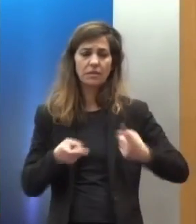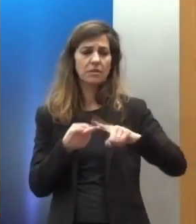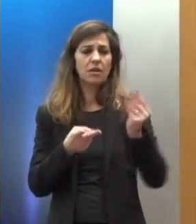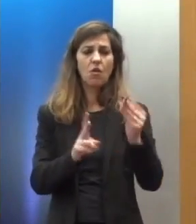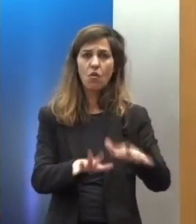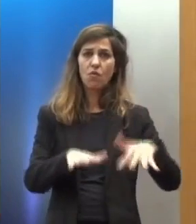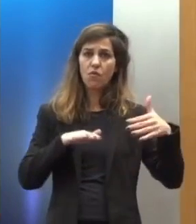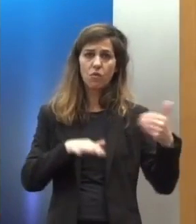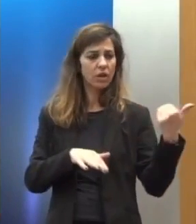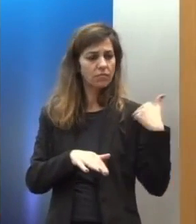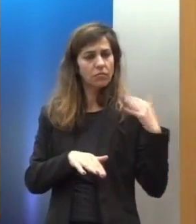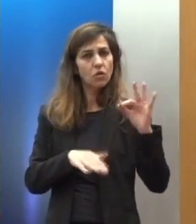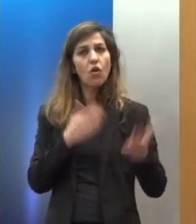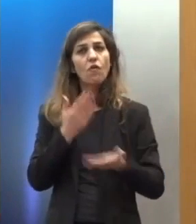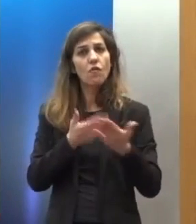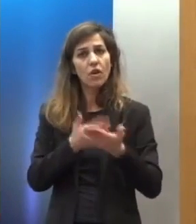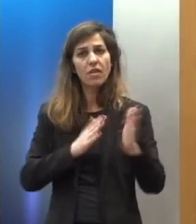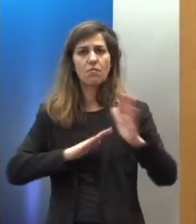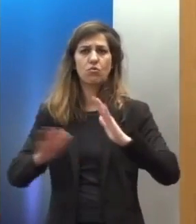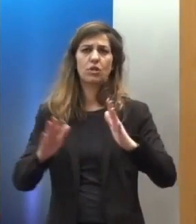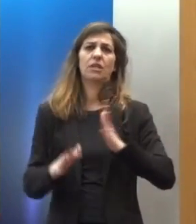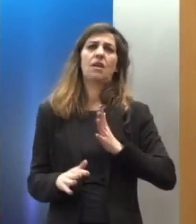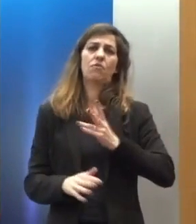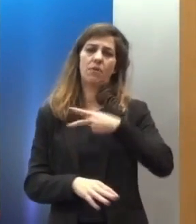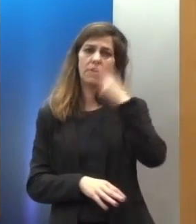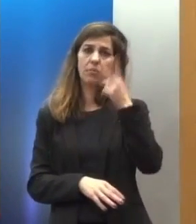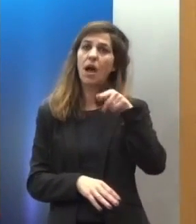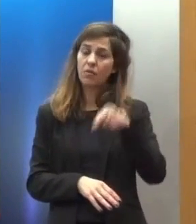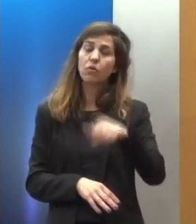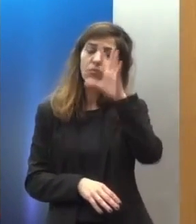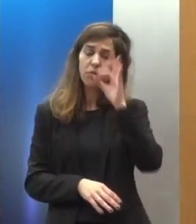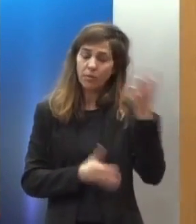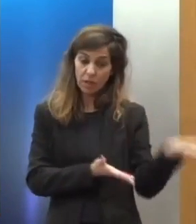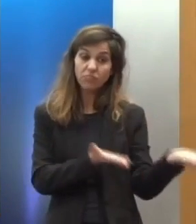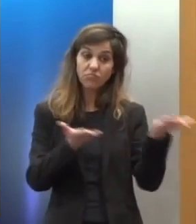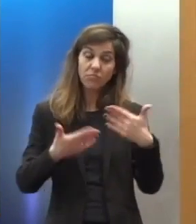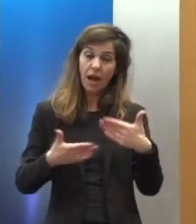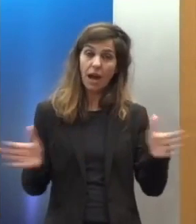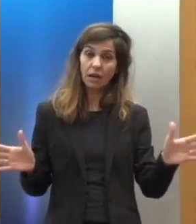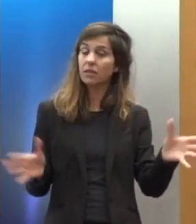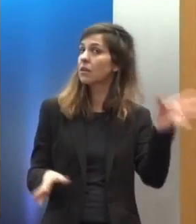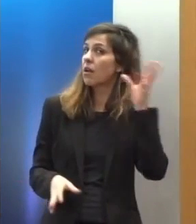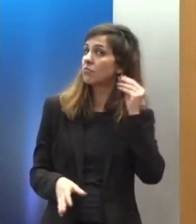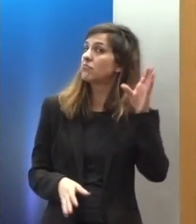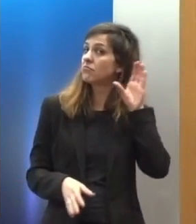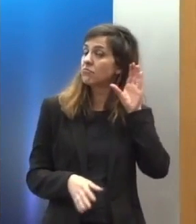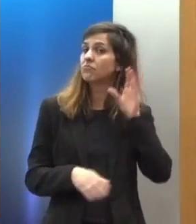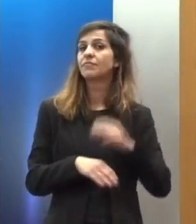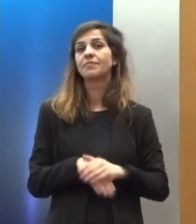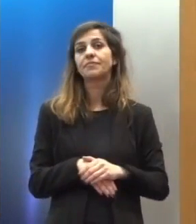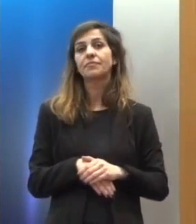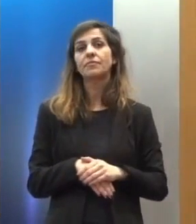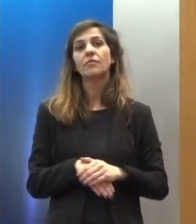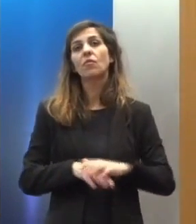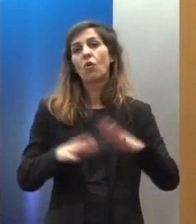στην ενίσχυση της προστασίας των δικαιωμάτων του ανθρώπου είναι παραπάνω από ευπρόζεκτη. Από την έννοια αυτή, δεν